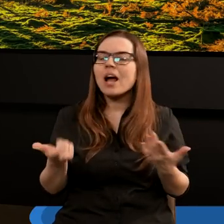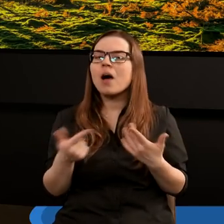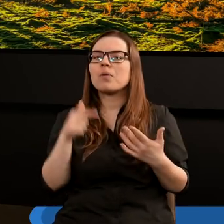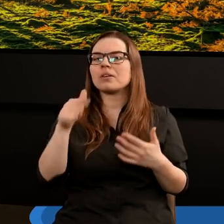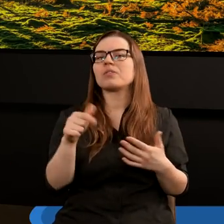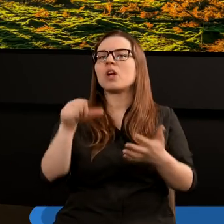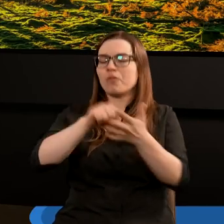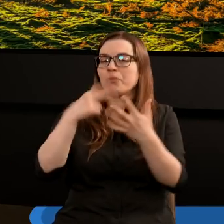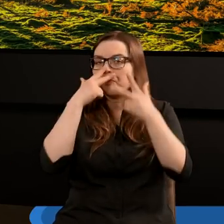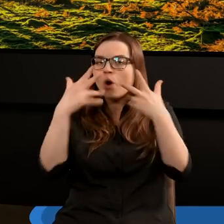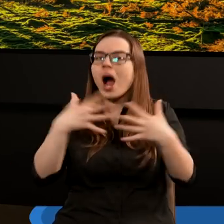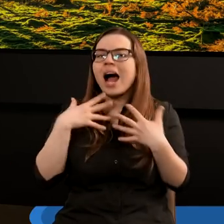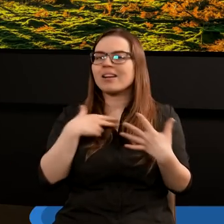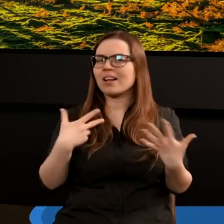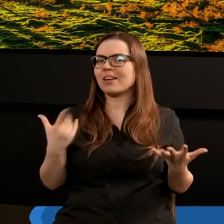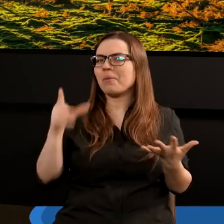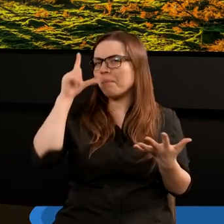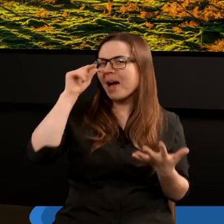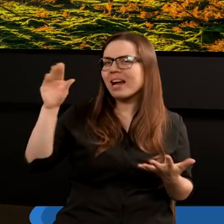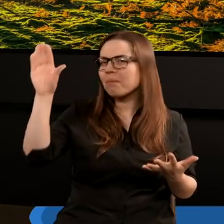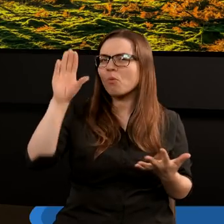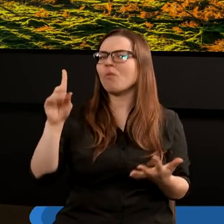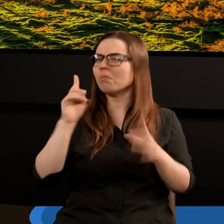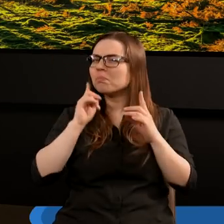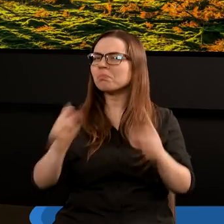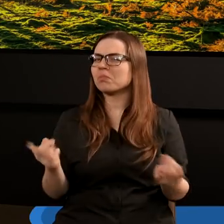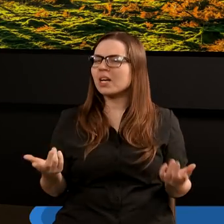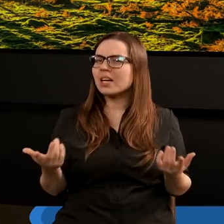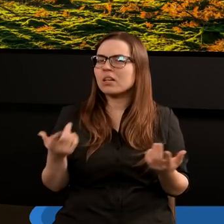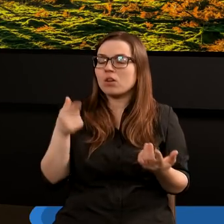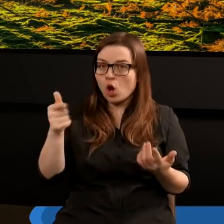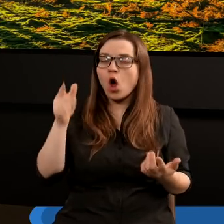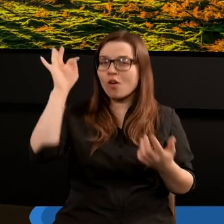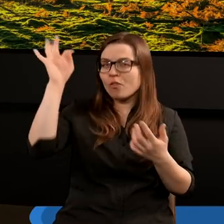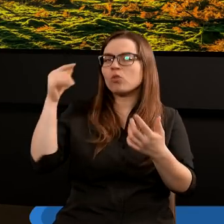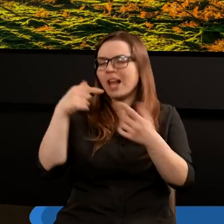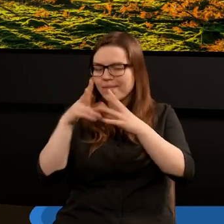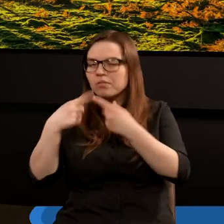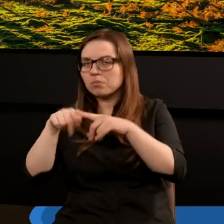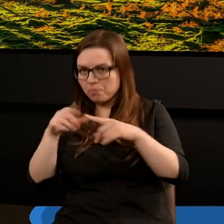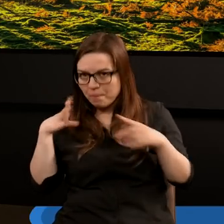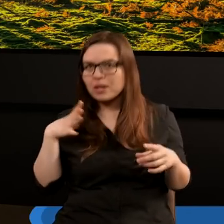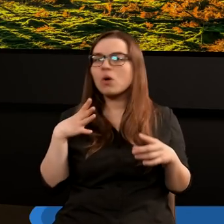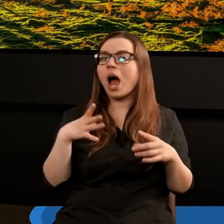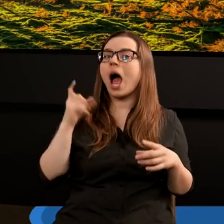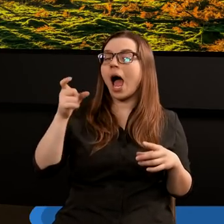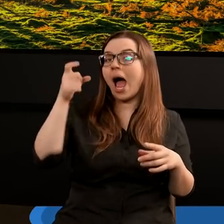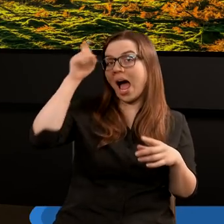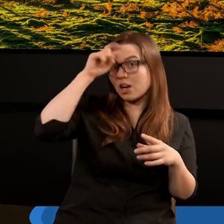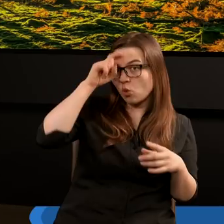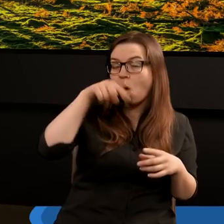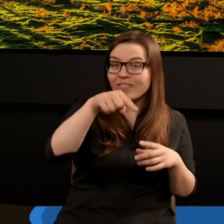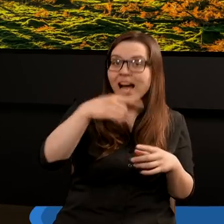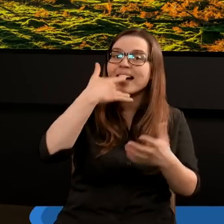poselstwie, które Bóg nam przekazuje. Bo z perspektywy Boga rzeczywiście Bóg zrobił, co do Niego należało. Natomiast dopiero człowiek, który